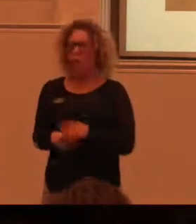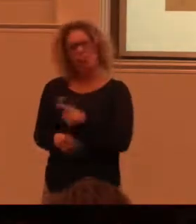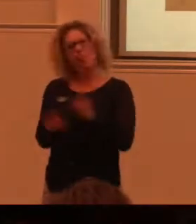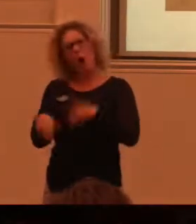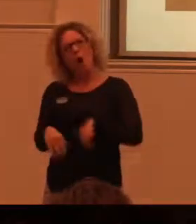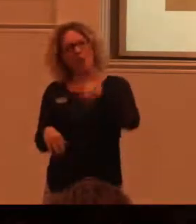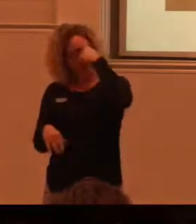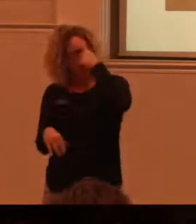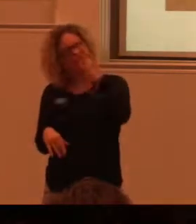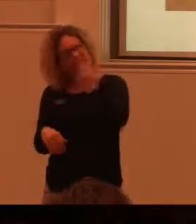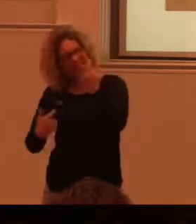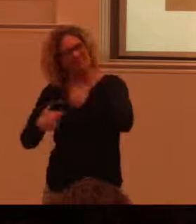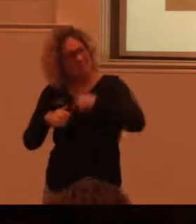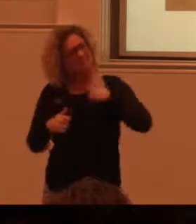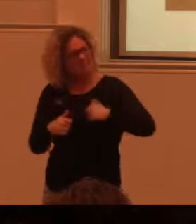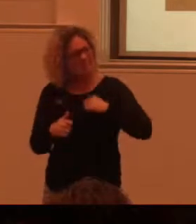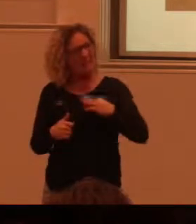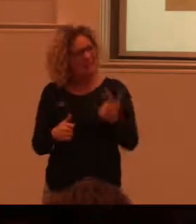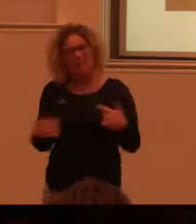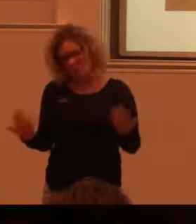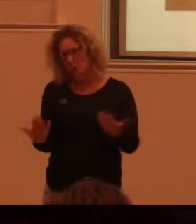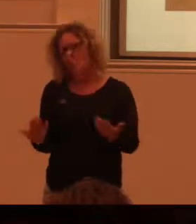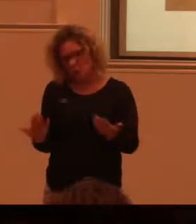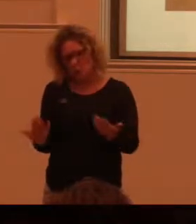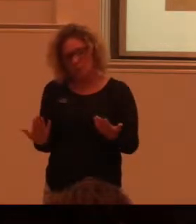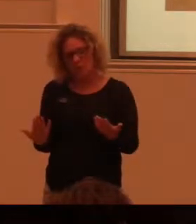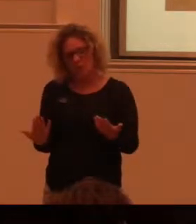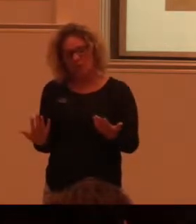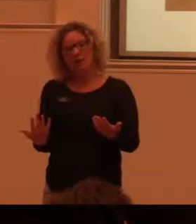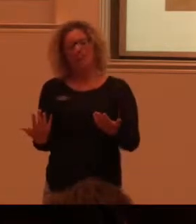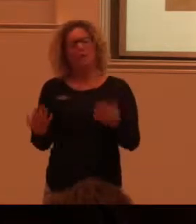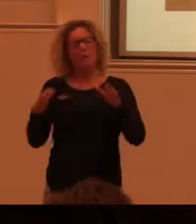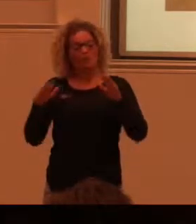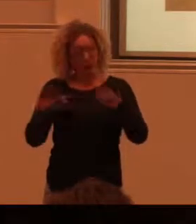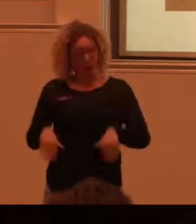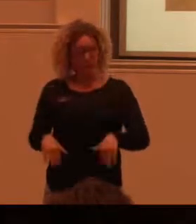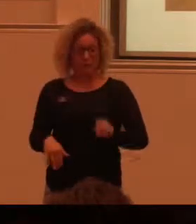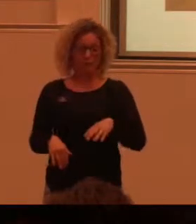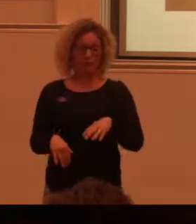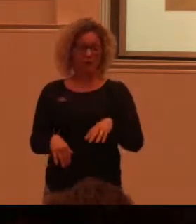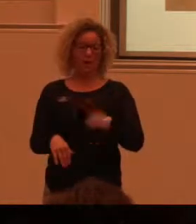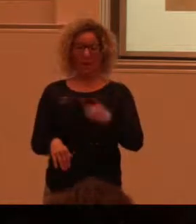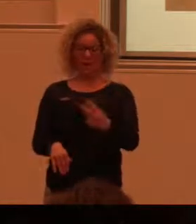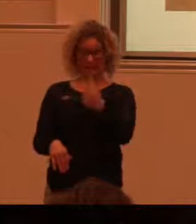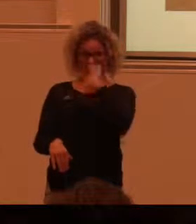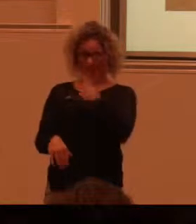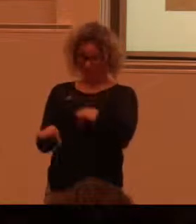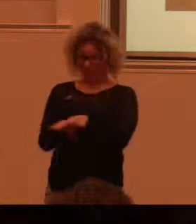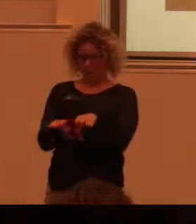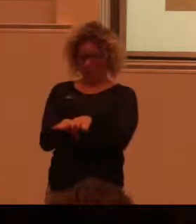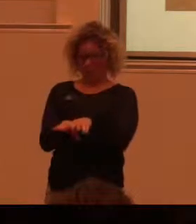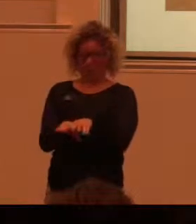grann när det gäller just tillgängligheten. Till exempel det faktum att om man nu ser som en karta. Själv har